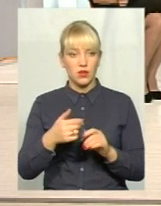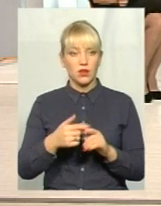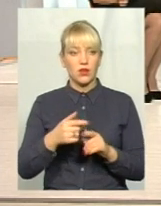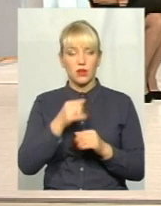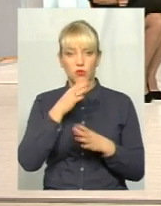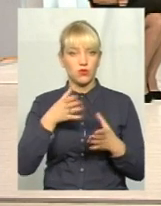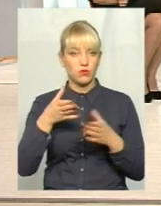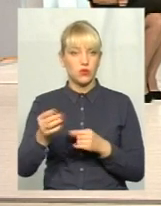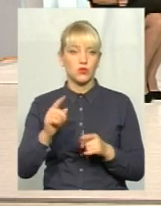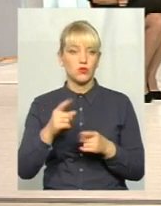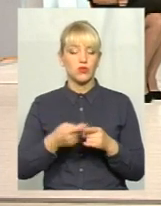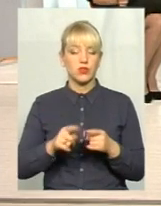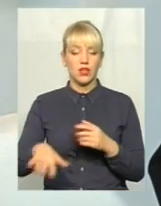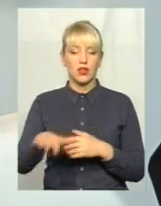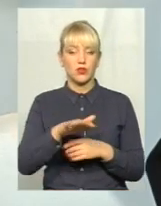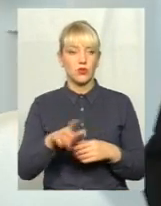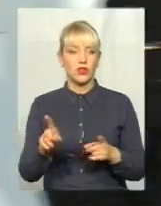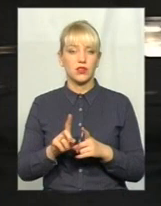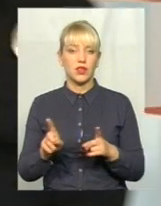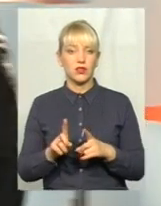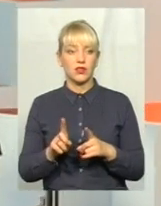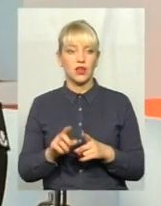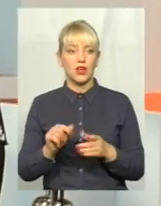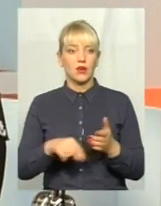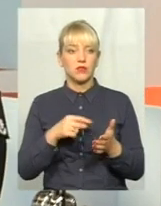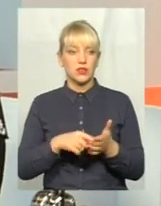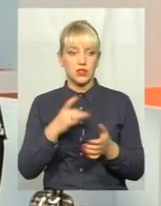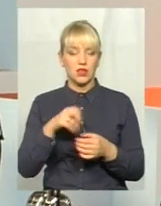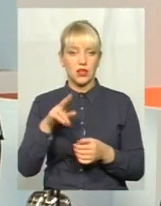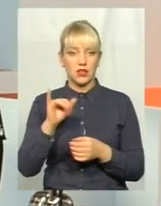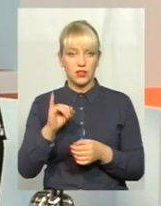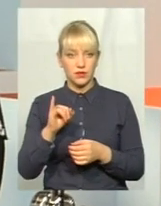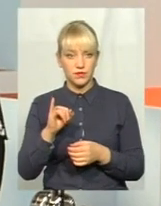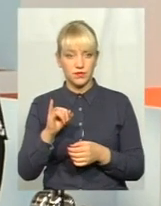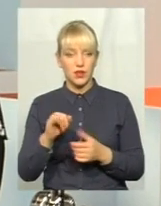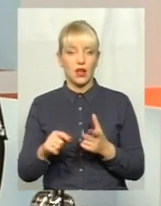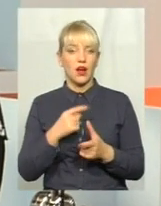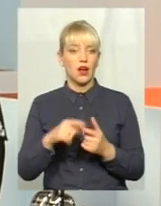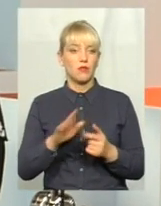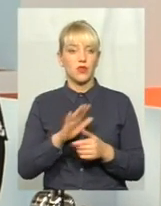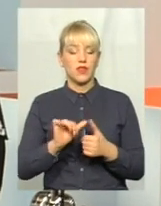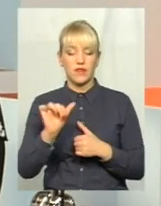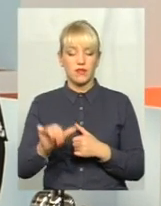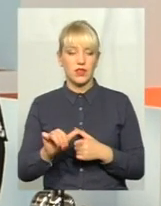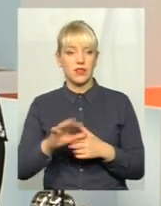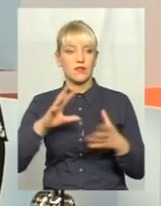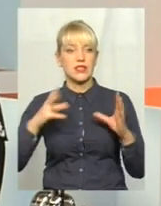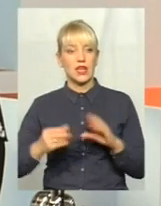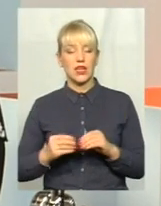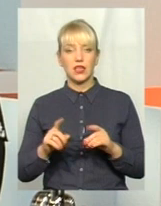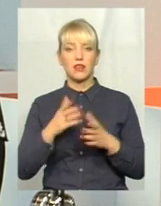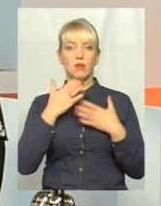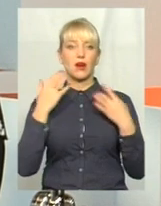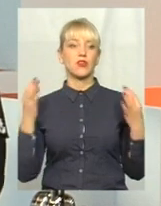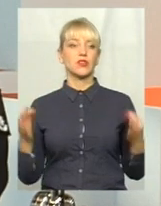що території, які належать міській раді, тобто громаді міста, або які не відведені, взагалі не мають